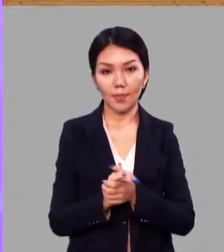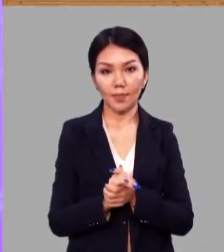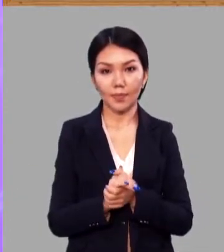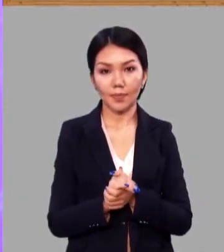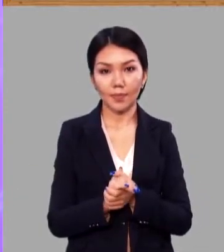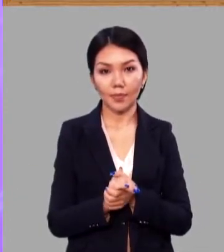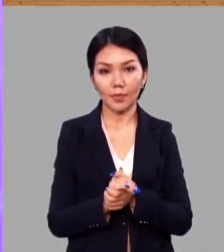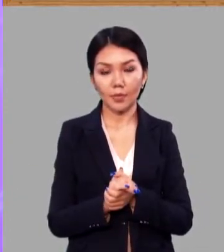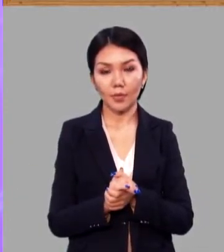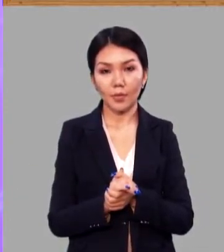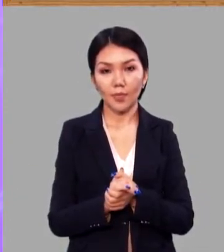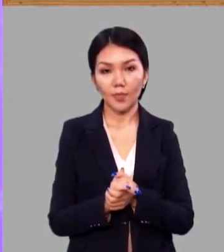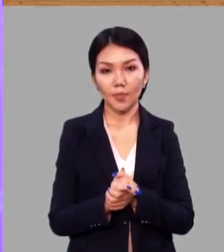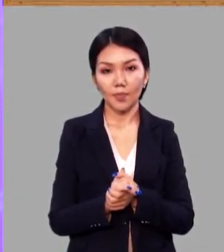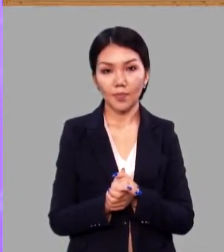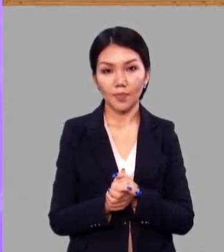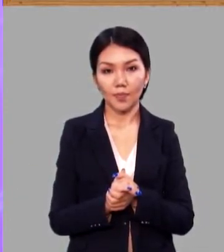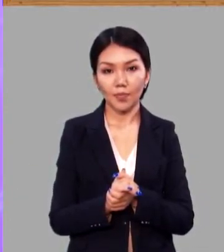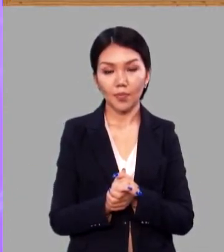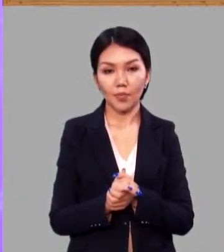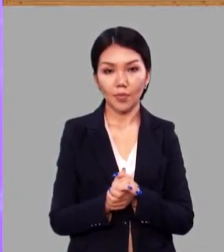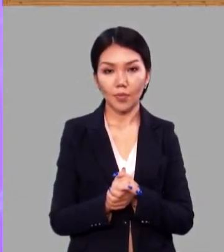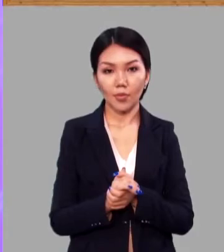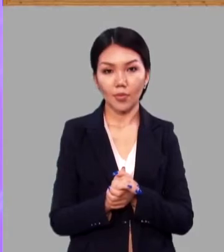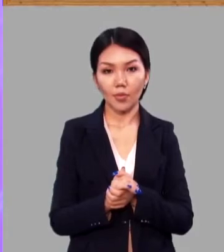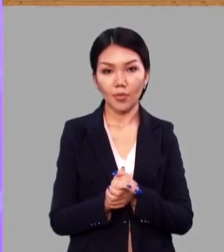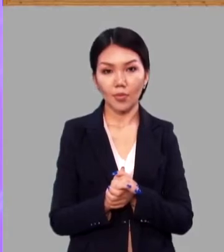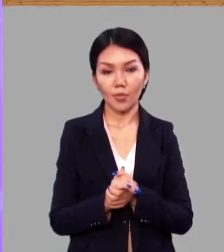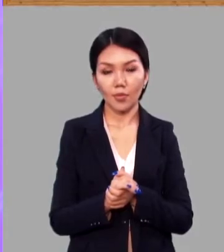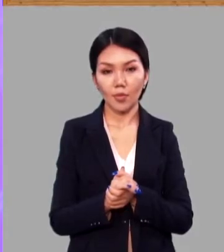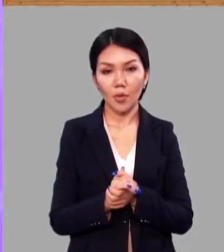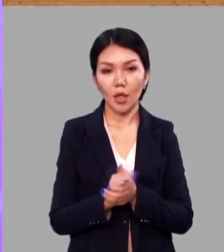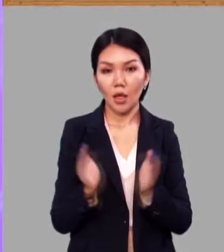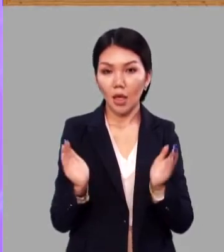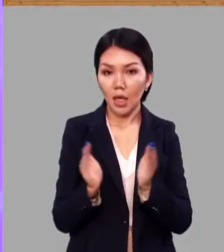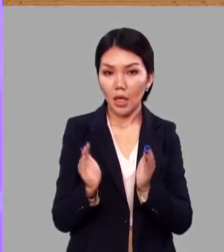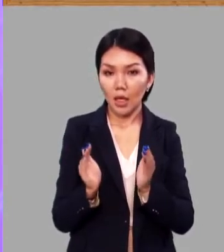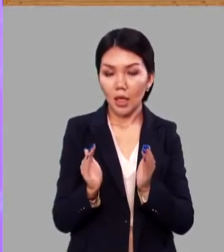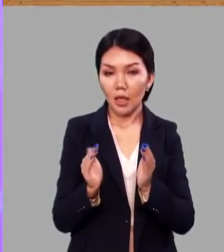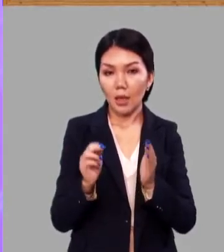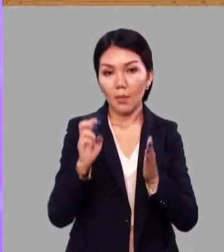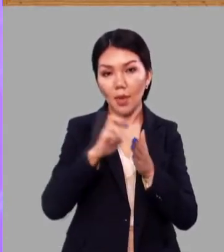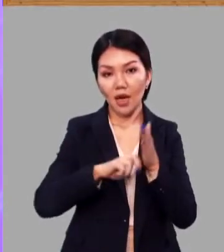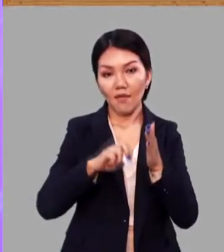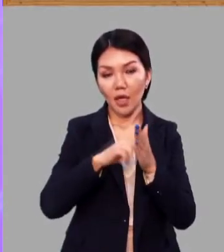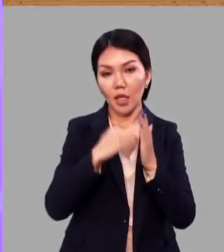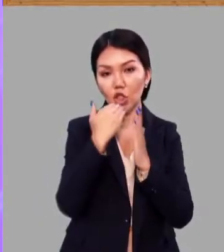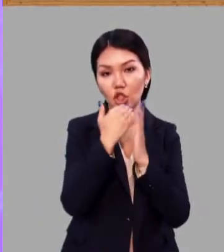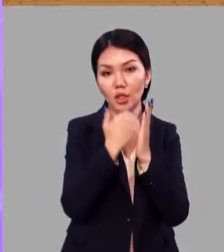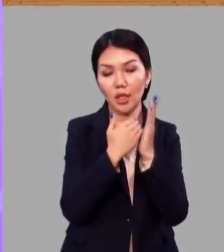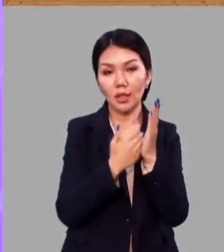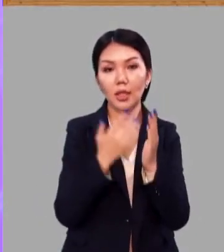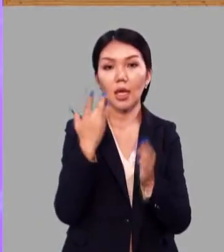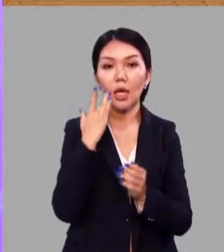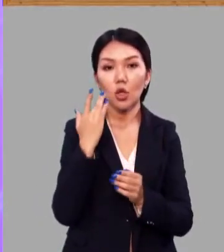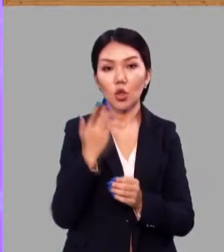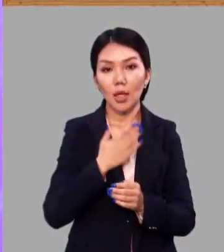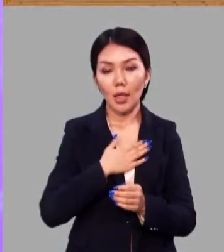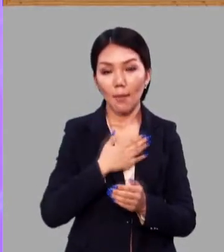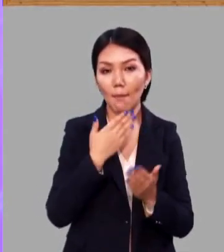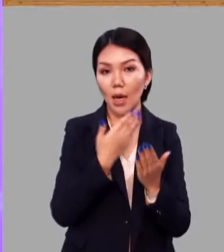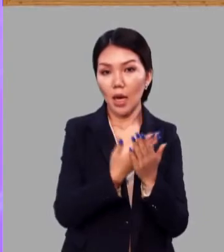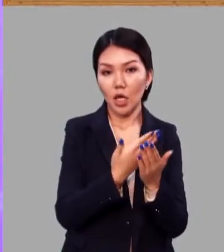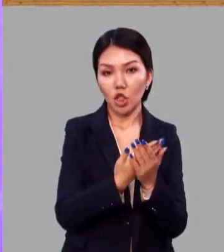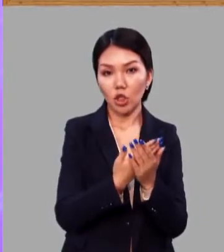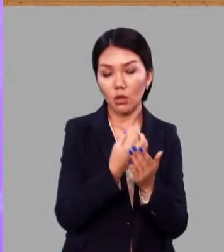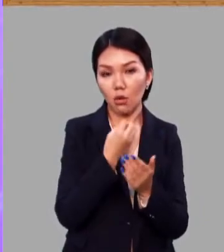Проведем небольшой проверочный тест, который